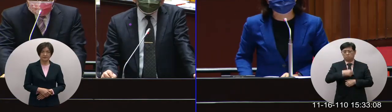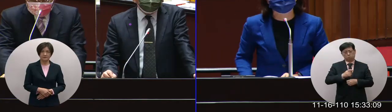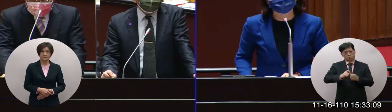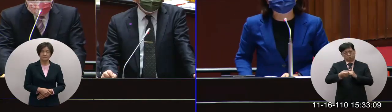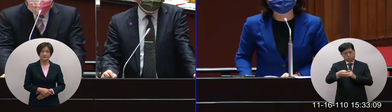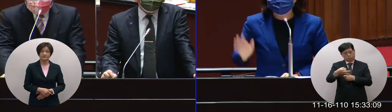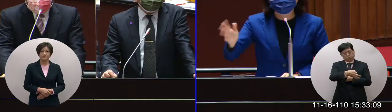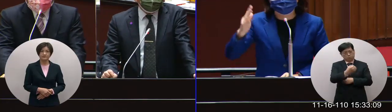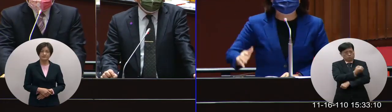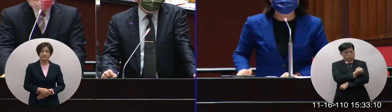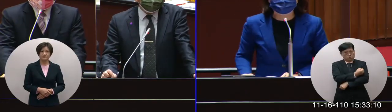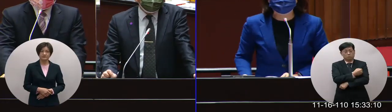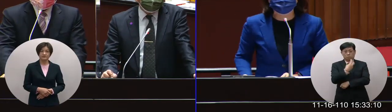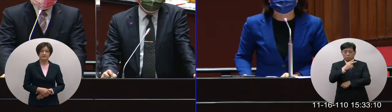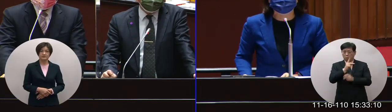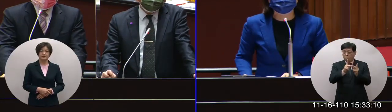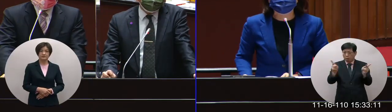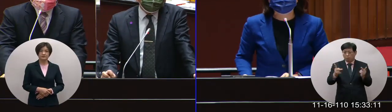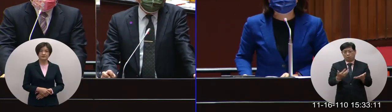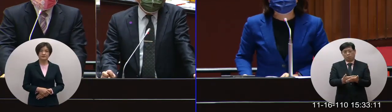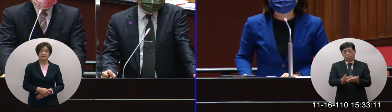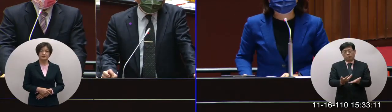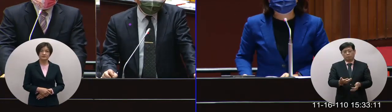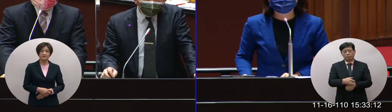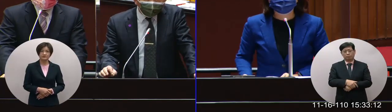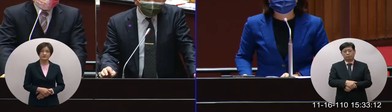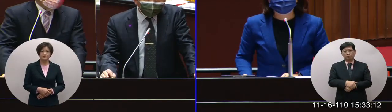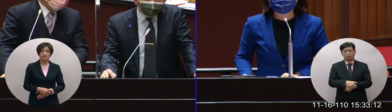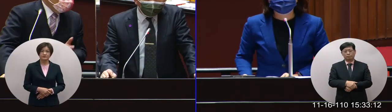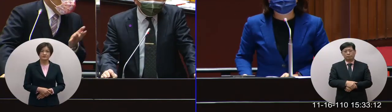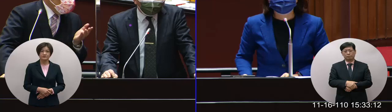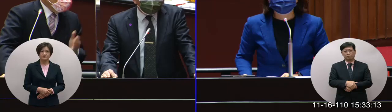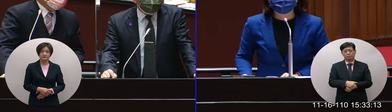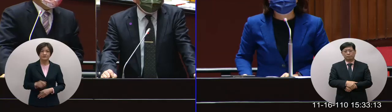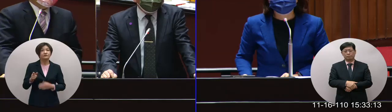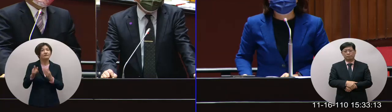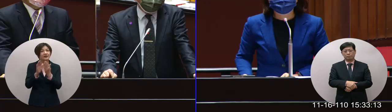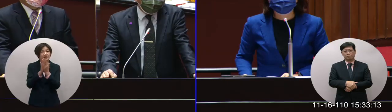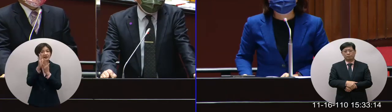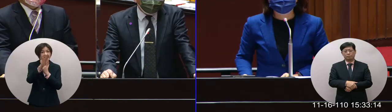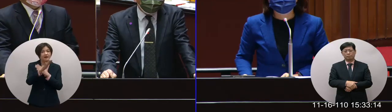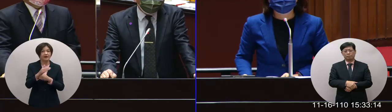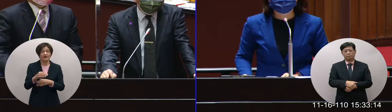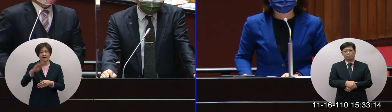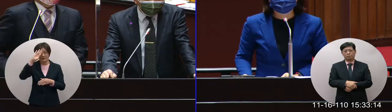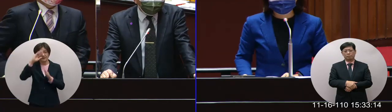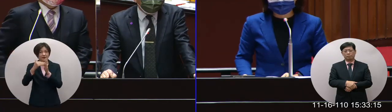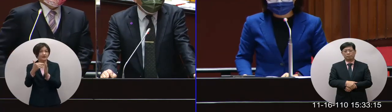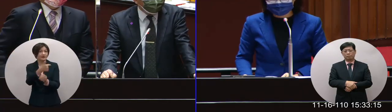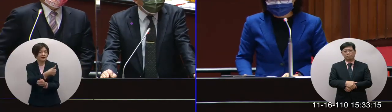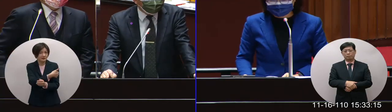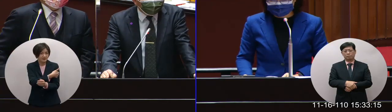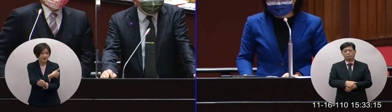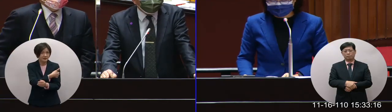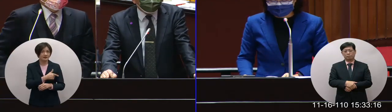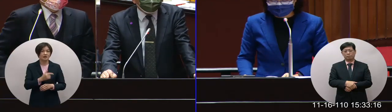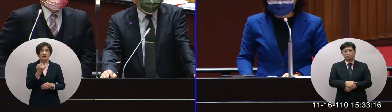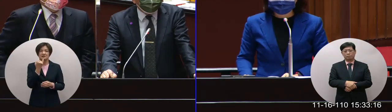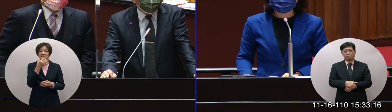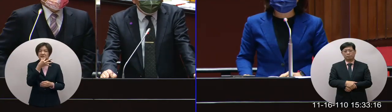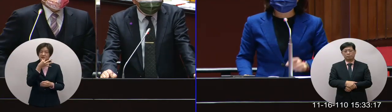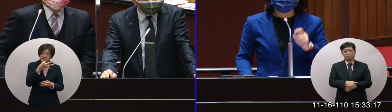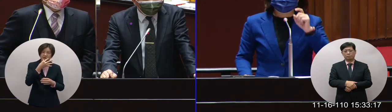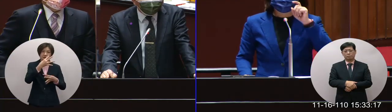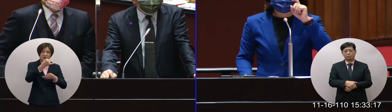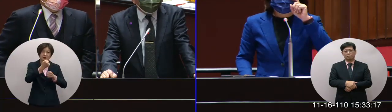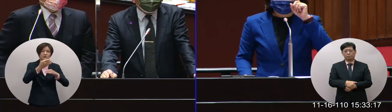納稅人的辛苦錢啊或舉載來的錢啊未來疫苗是有可能會有過期